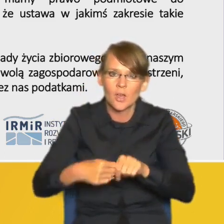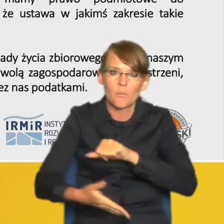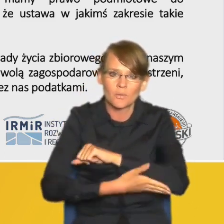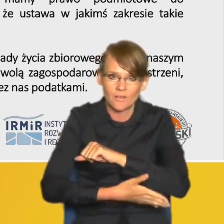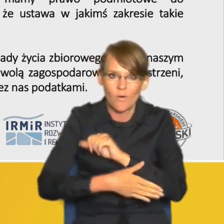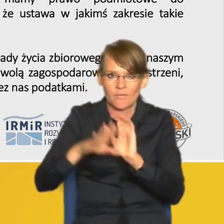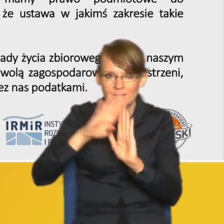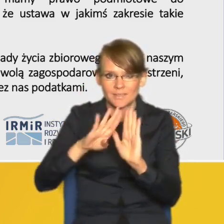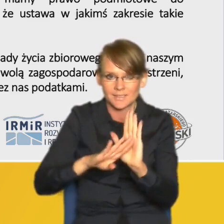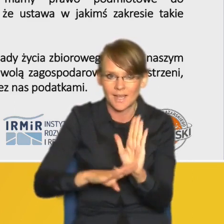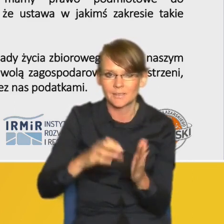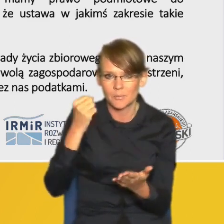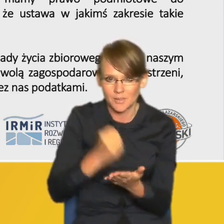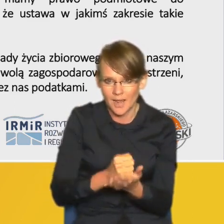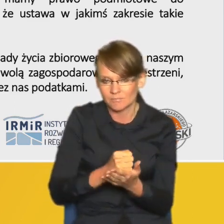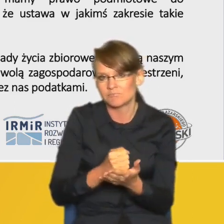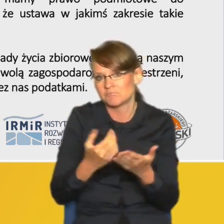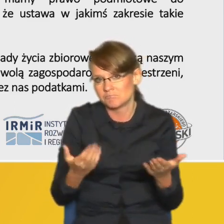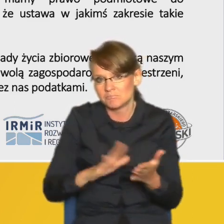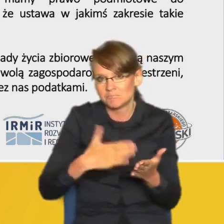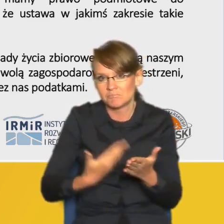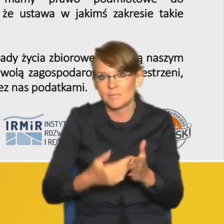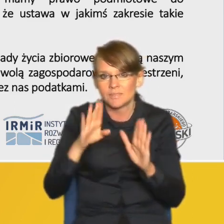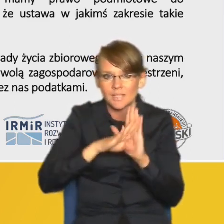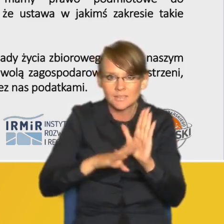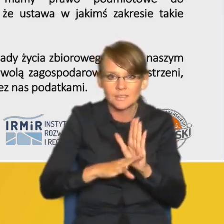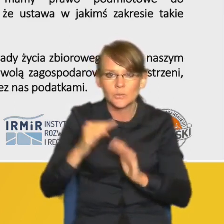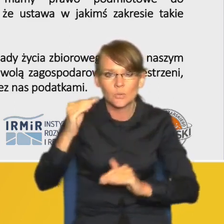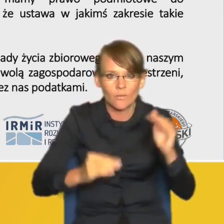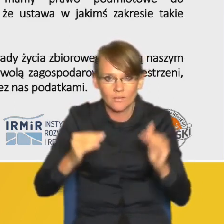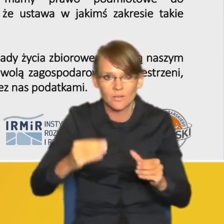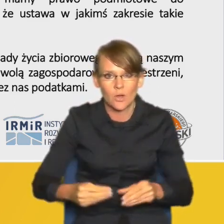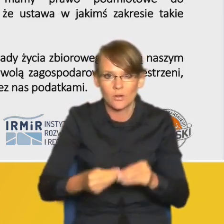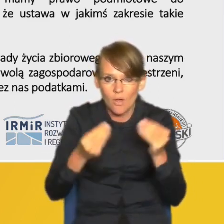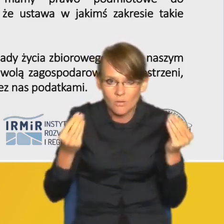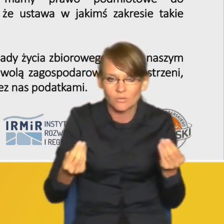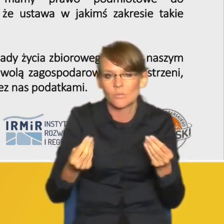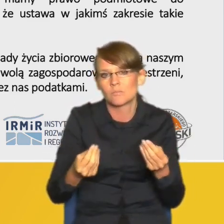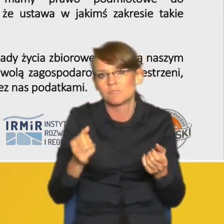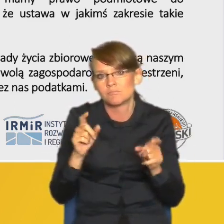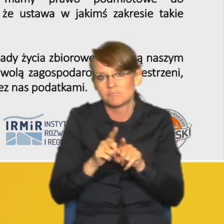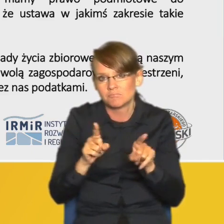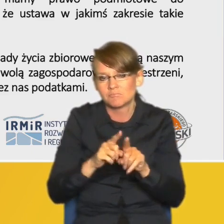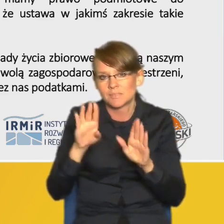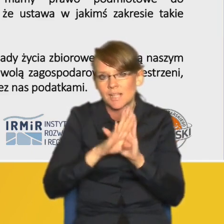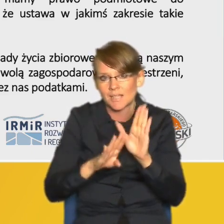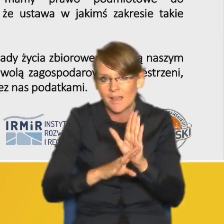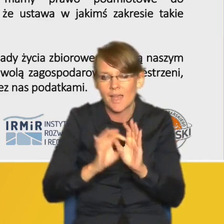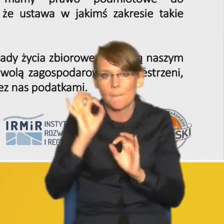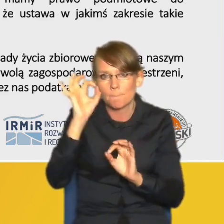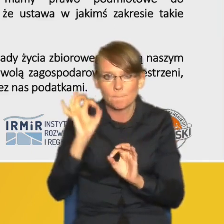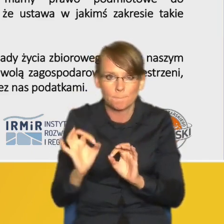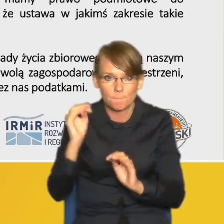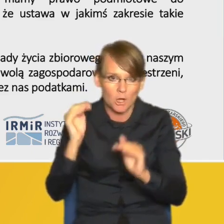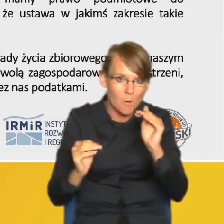zasadami prawnymi takimi jak zasada zrównoważonego rozwoju czy zasada proporcjonalności